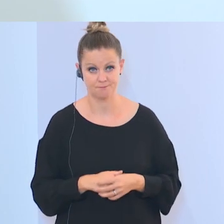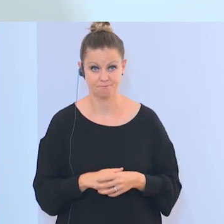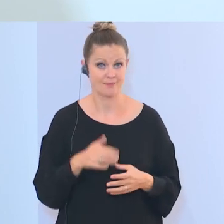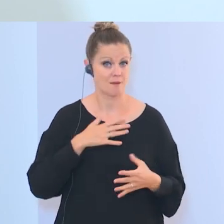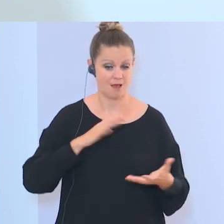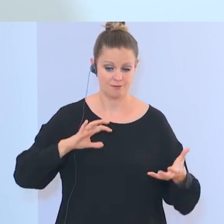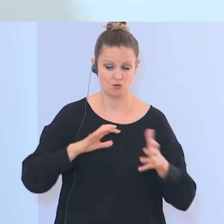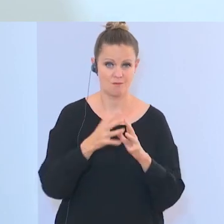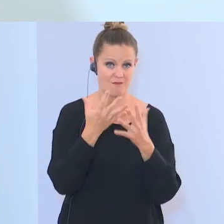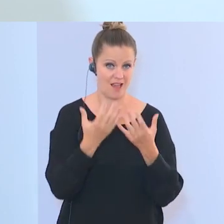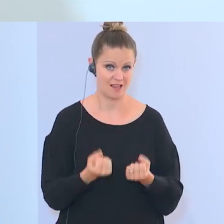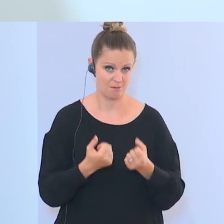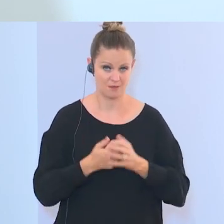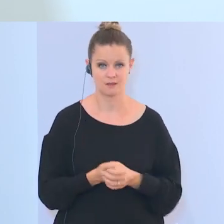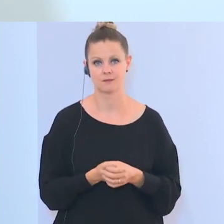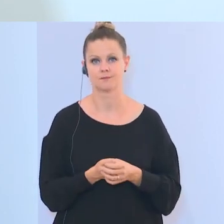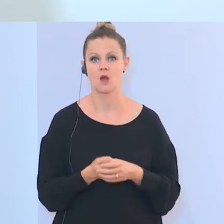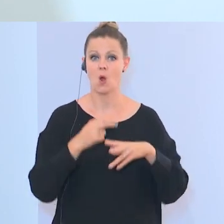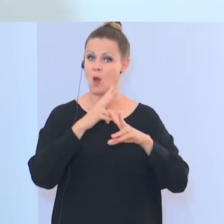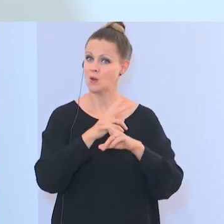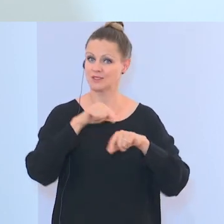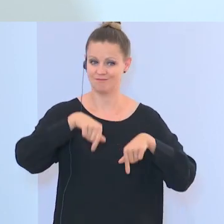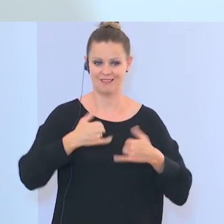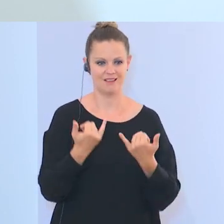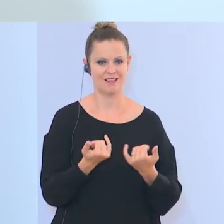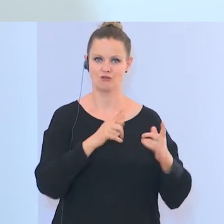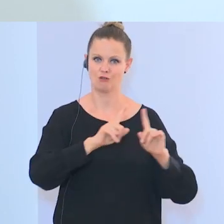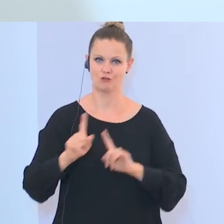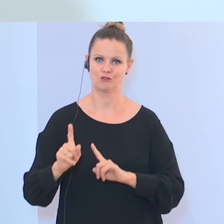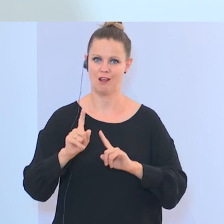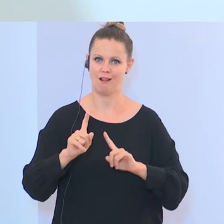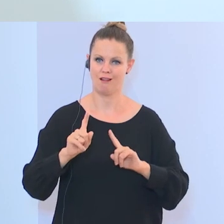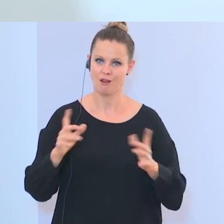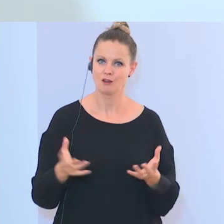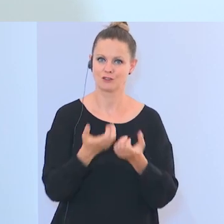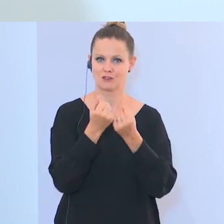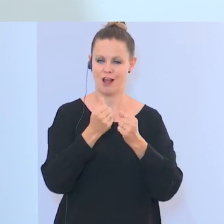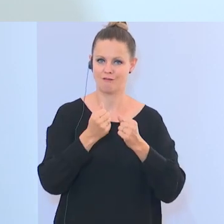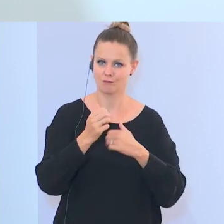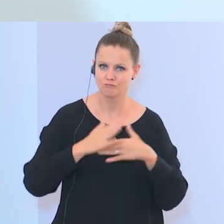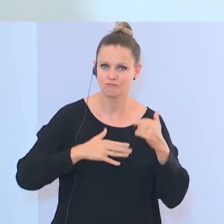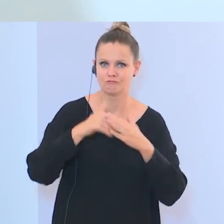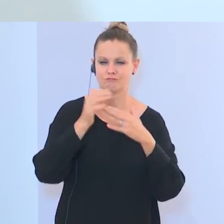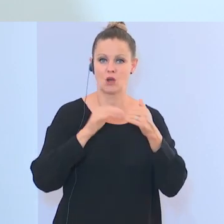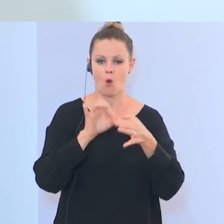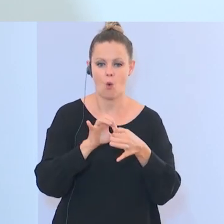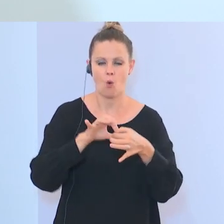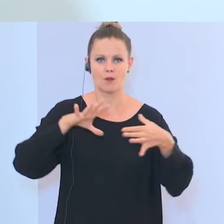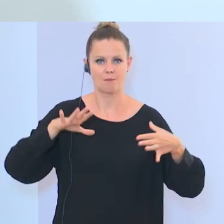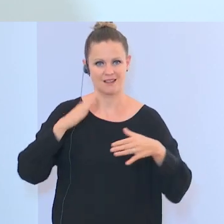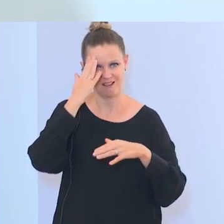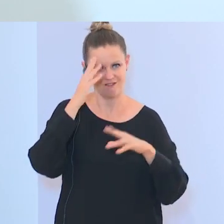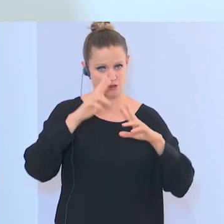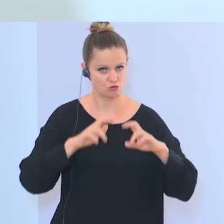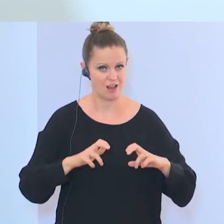können in Österreich erstmals eine Stelle schaffen, die sich unabhängig und wissenschaftlich